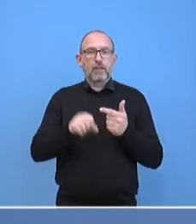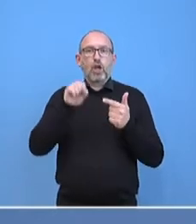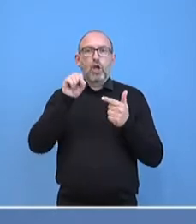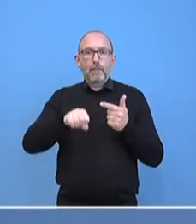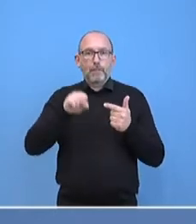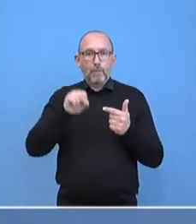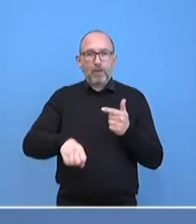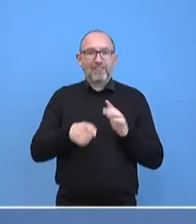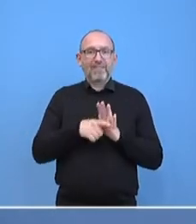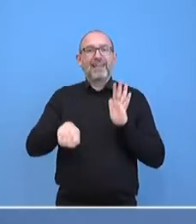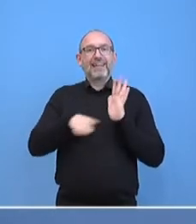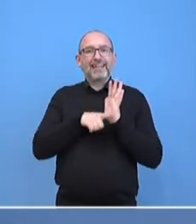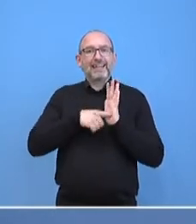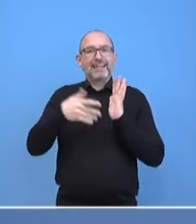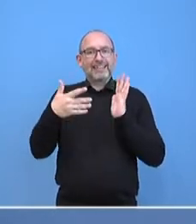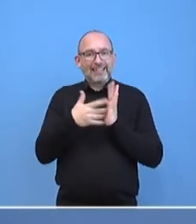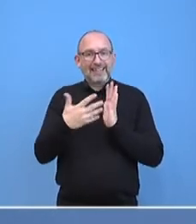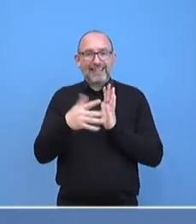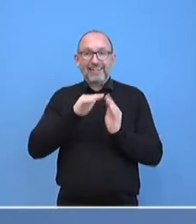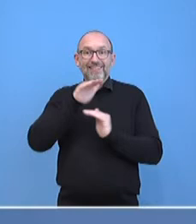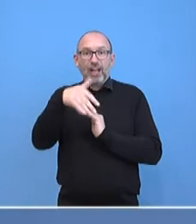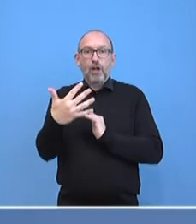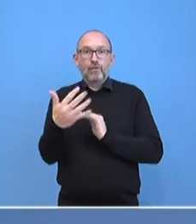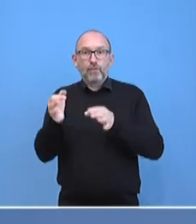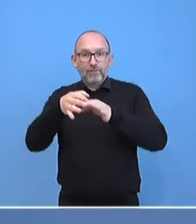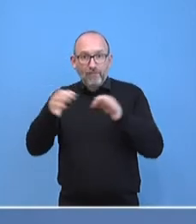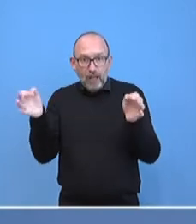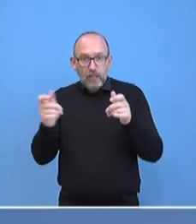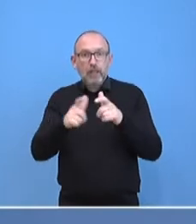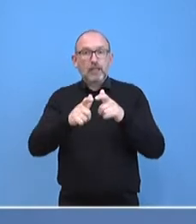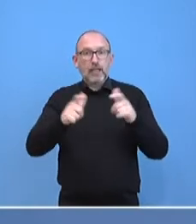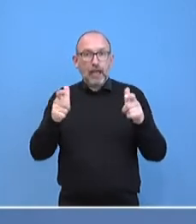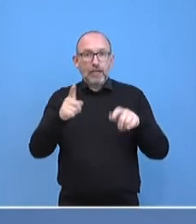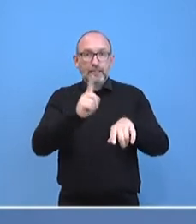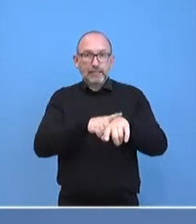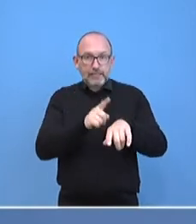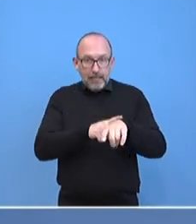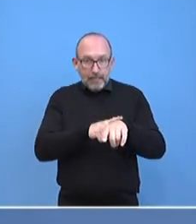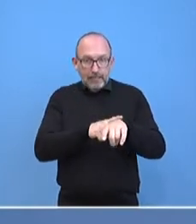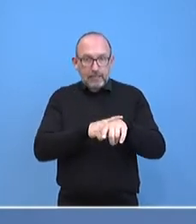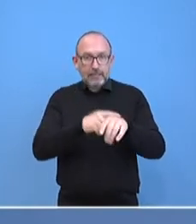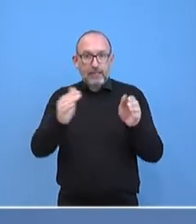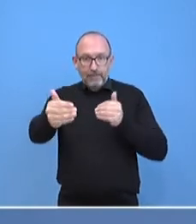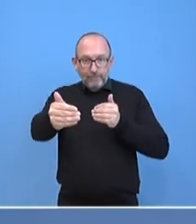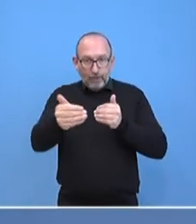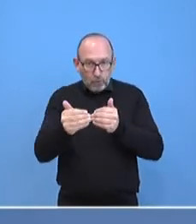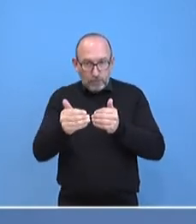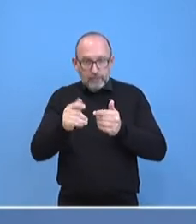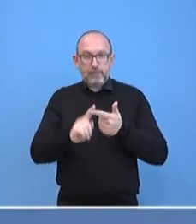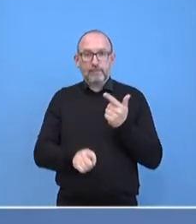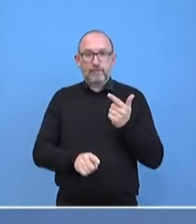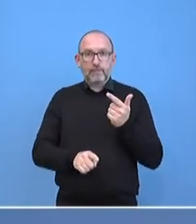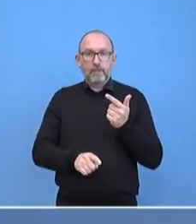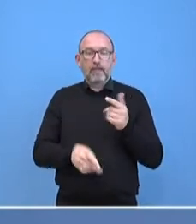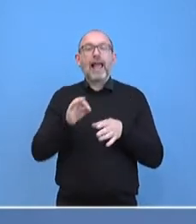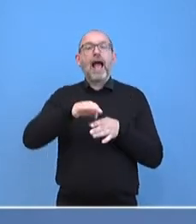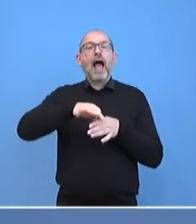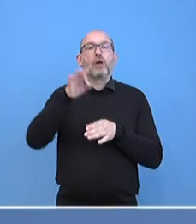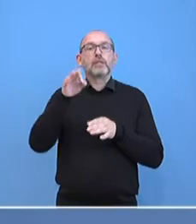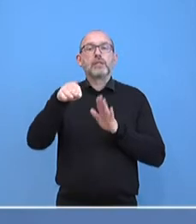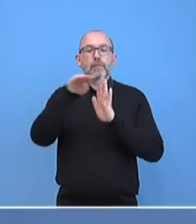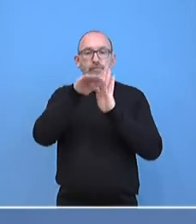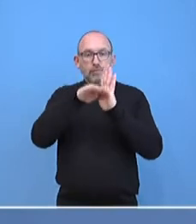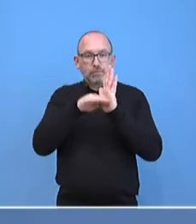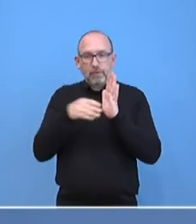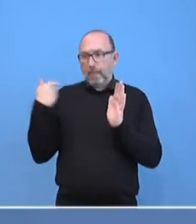einem negativen Test nach fünf Tagen diese Quarantäne-Dauer zu verkürzen. Ein Ausnahmekatalog ist wie bisher